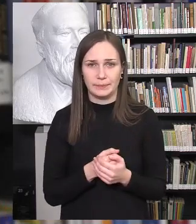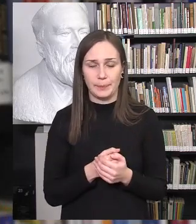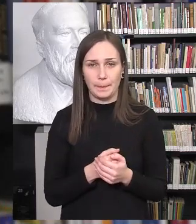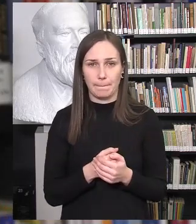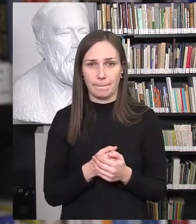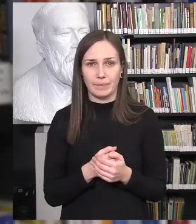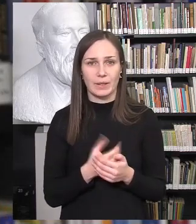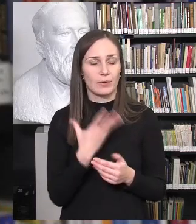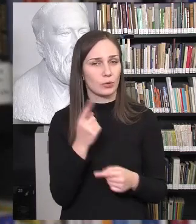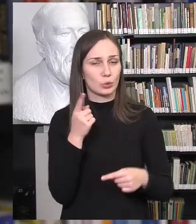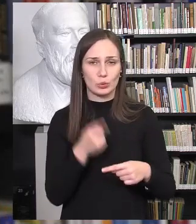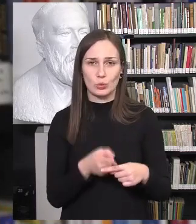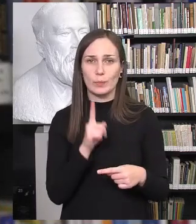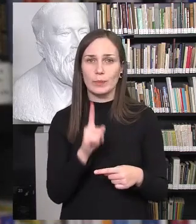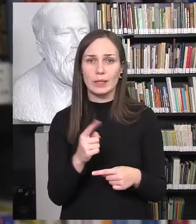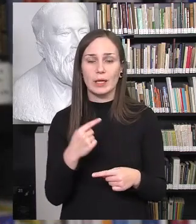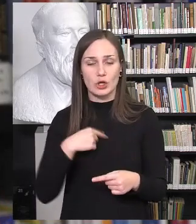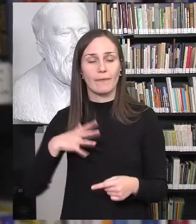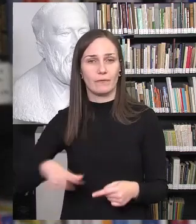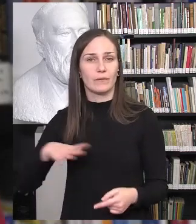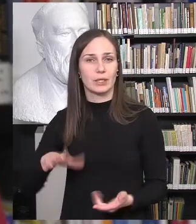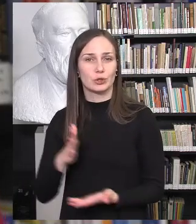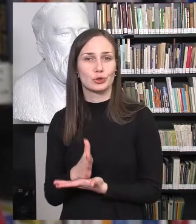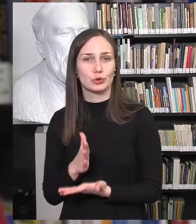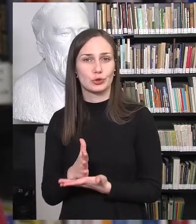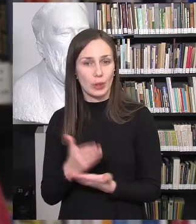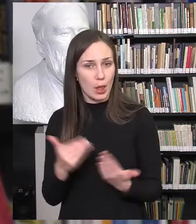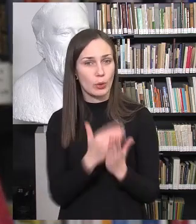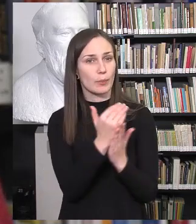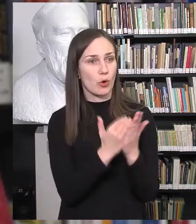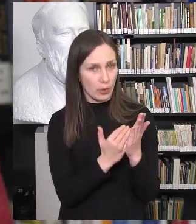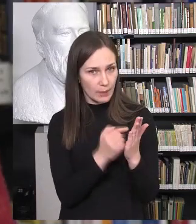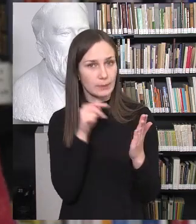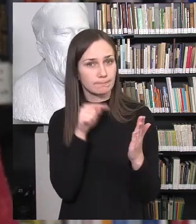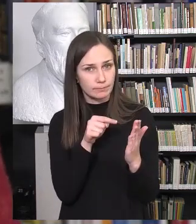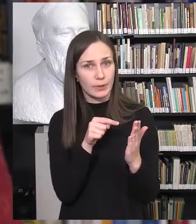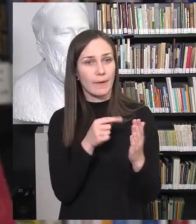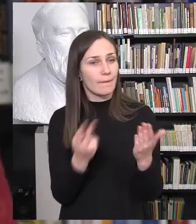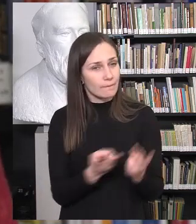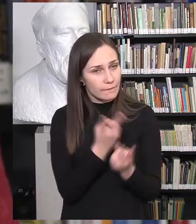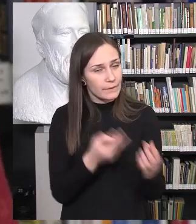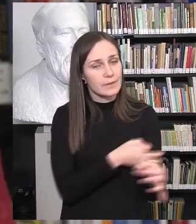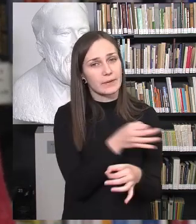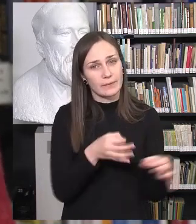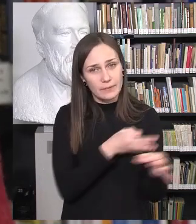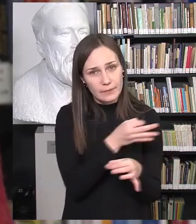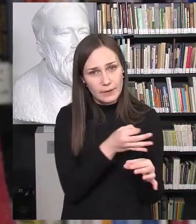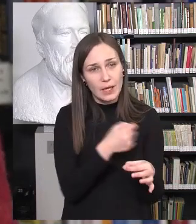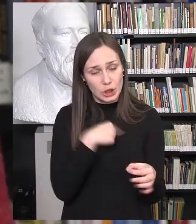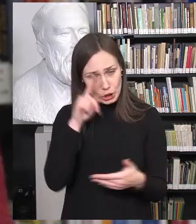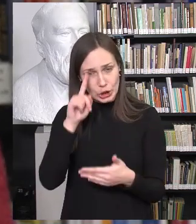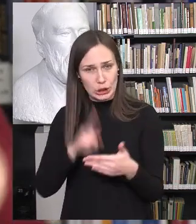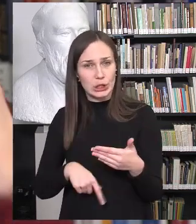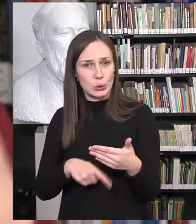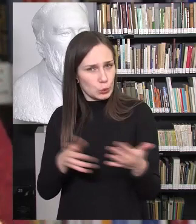ir sakau, tai nėra įmanoma, bet man vilties teikia šitą naują programą, kuri vis dar diskutuojama, kad jinai, nu, bus